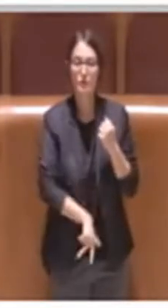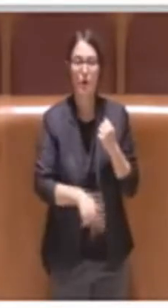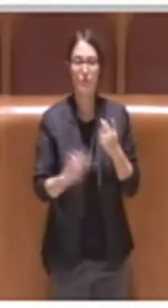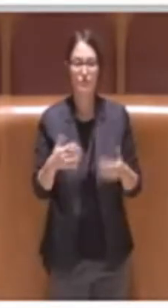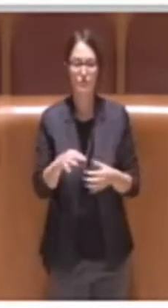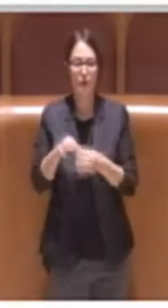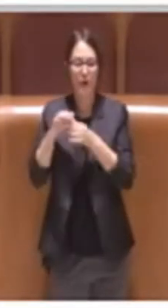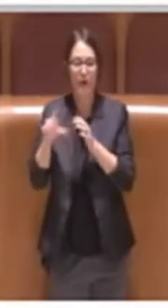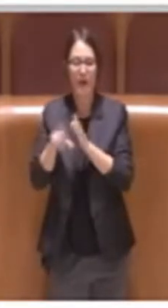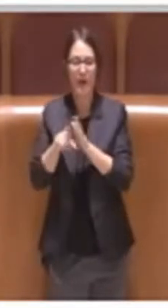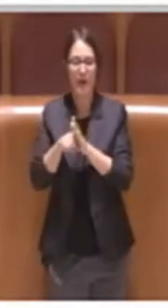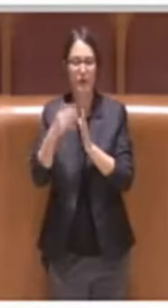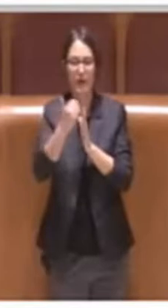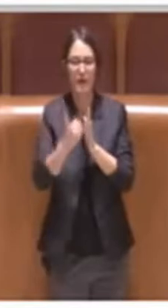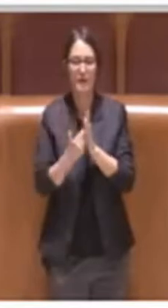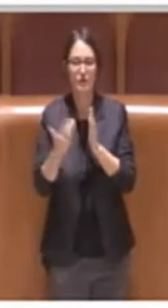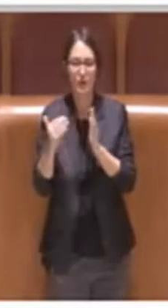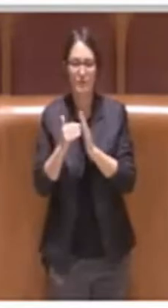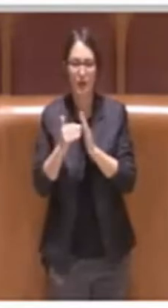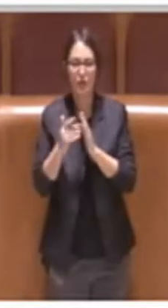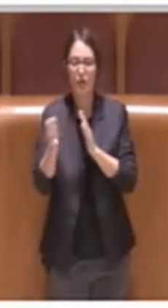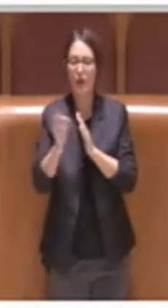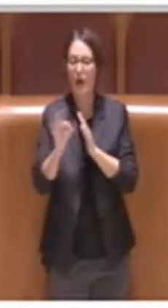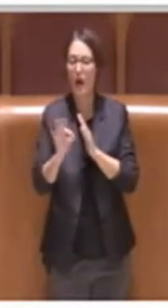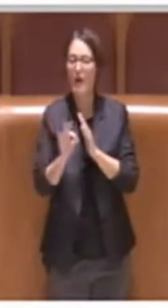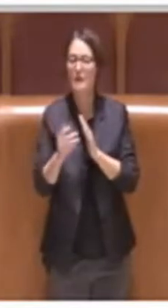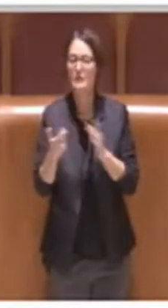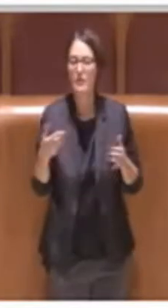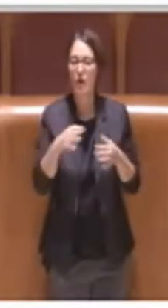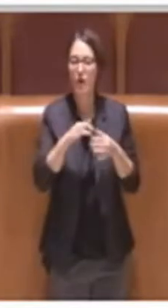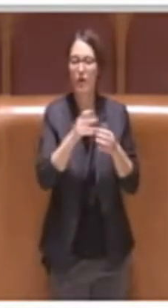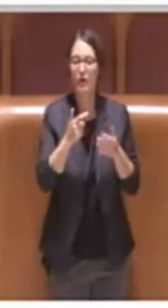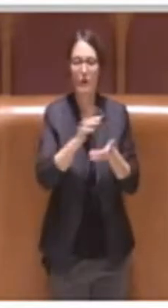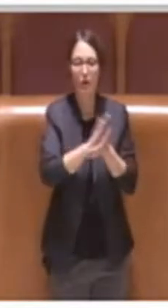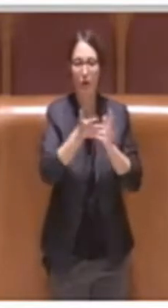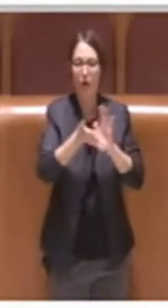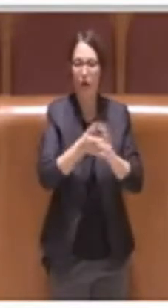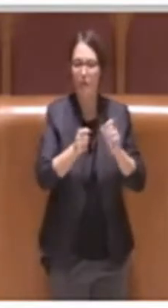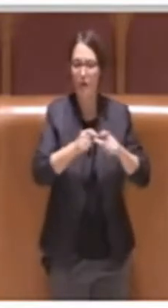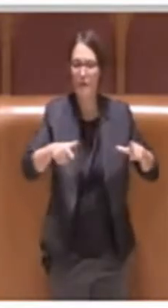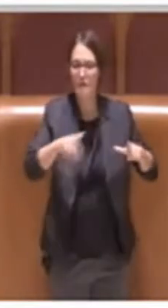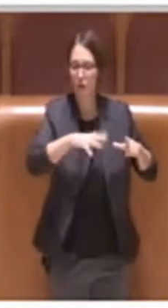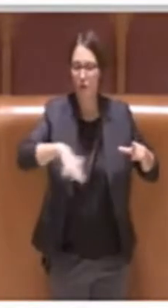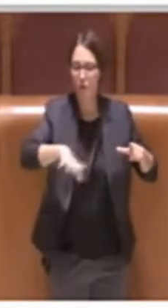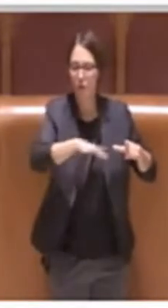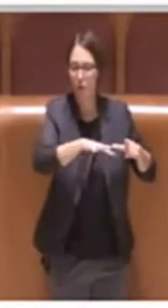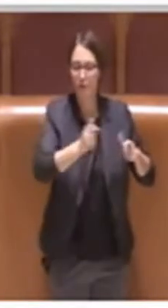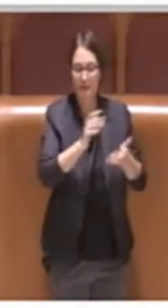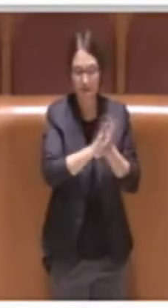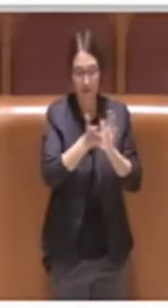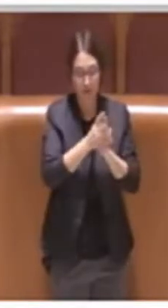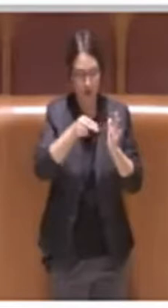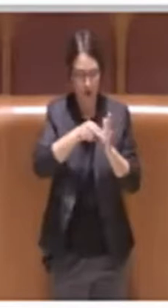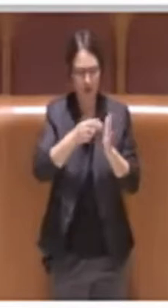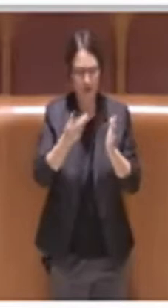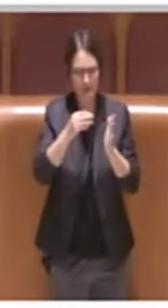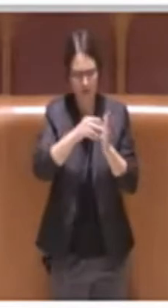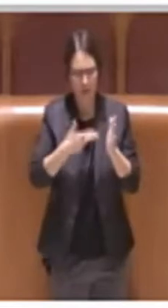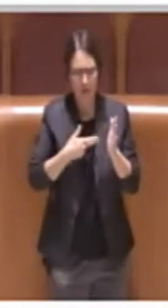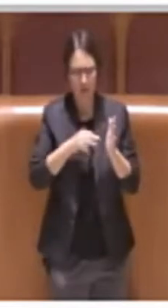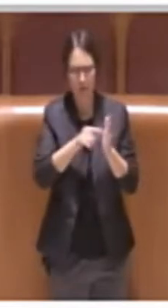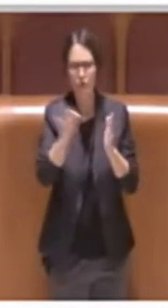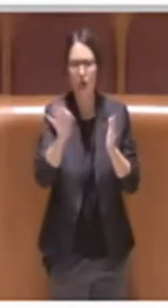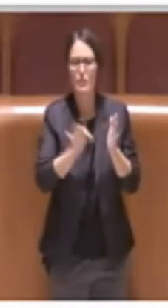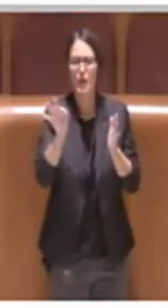piano casa sia sulla base di convenzioni urbanistiche all'interno delle quali è prevista una quota di housing